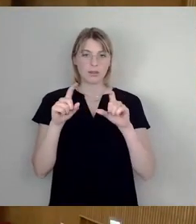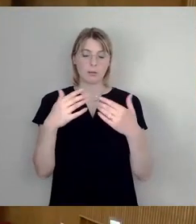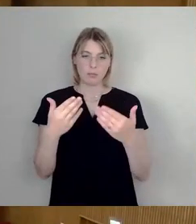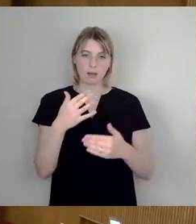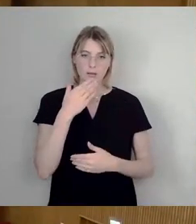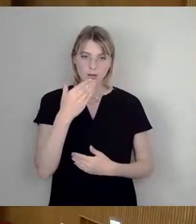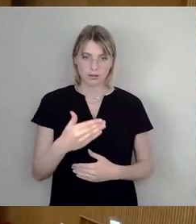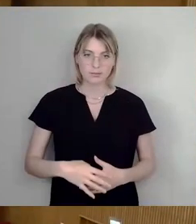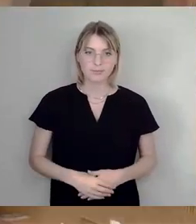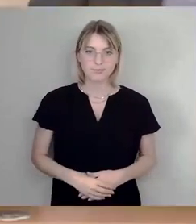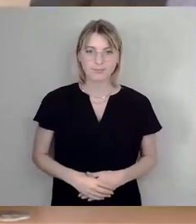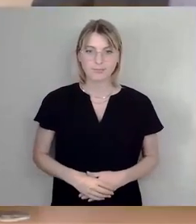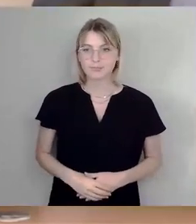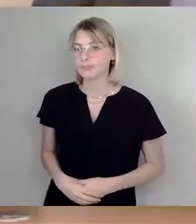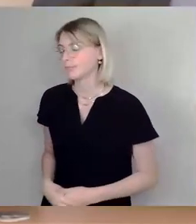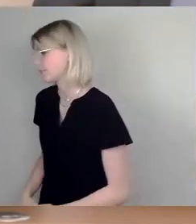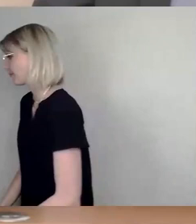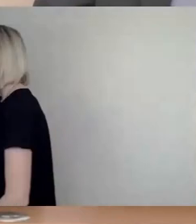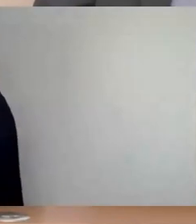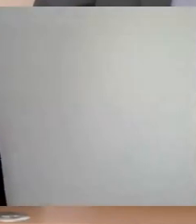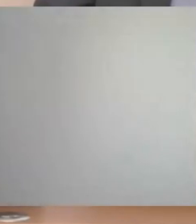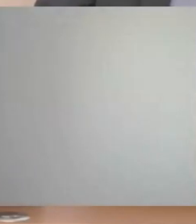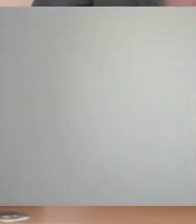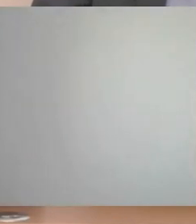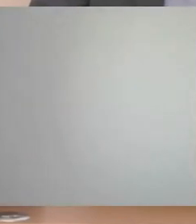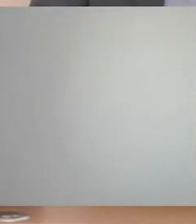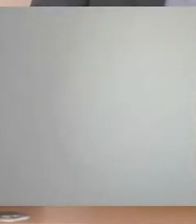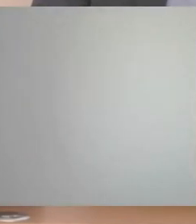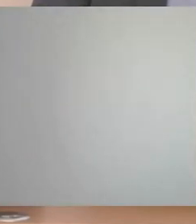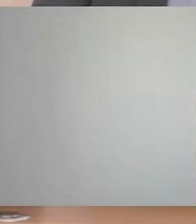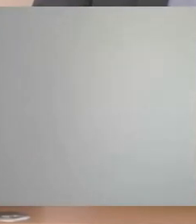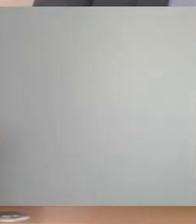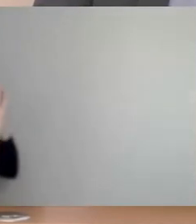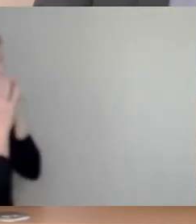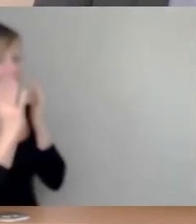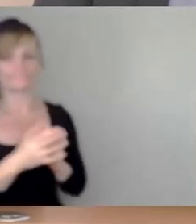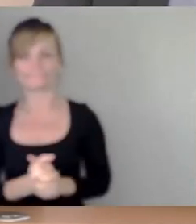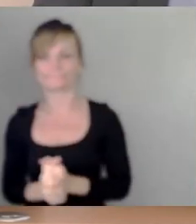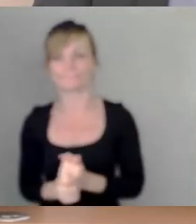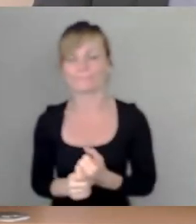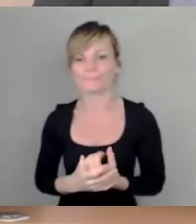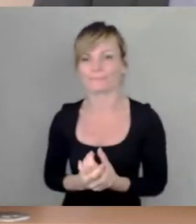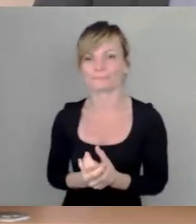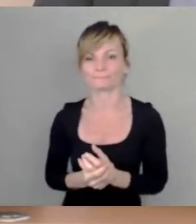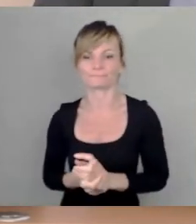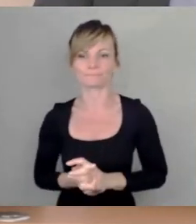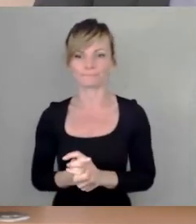So, und jetzt habe ich noch einen weiteren Änderungsantrag, Fraktion Die Linke, Herr Kiesling.